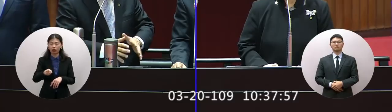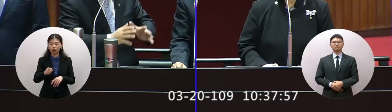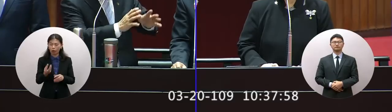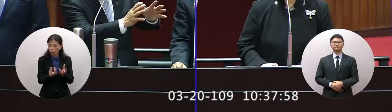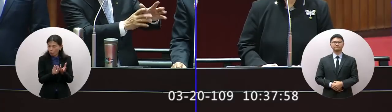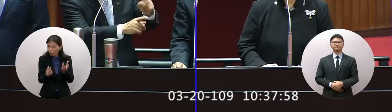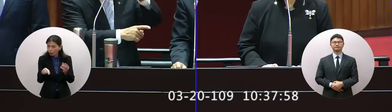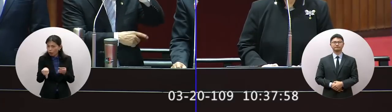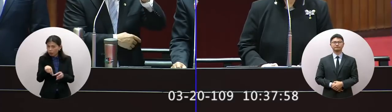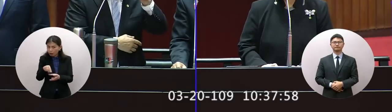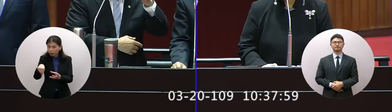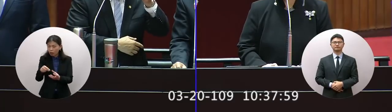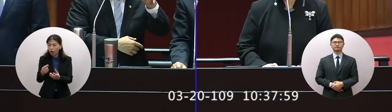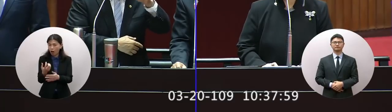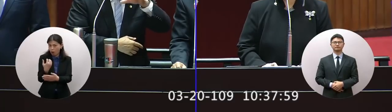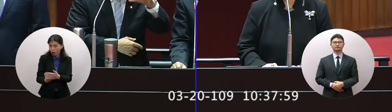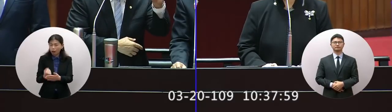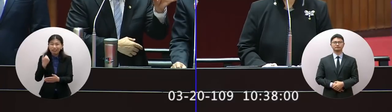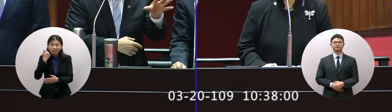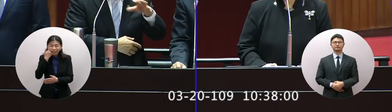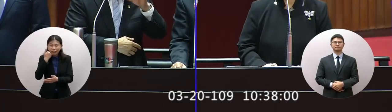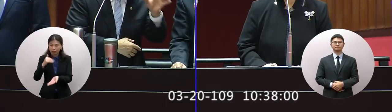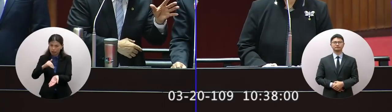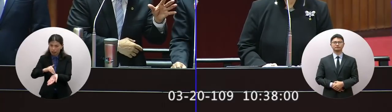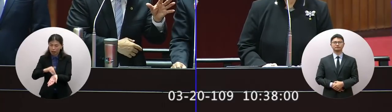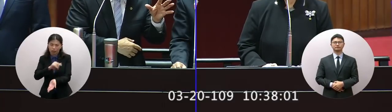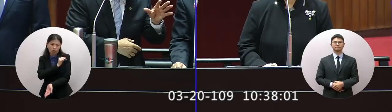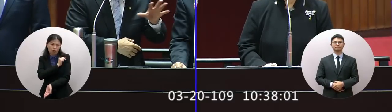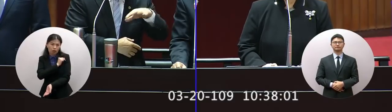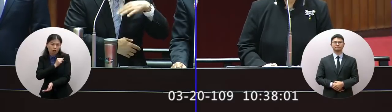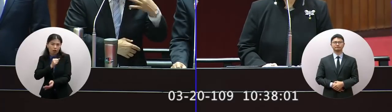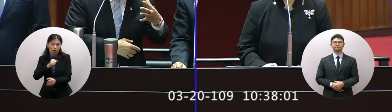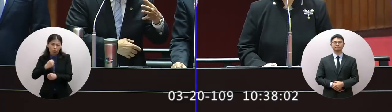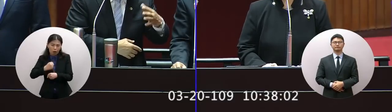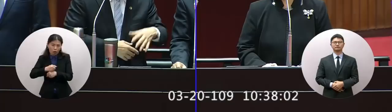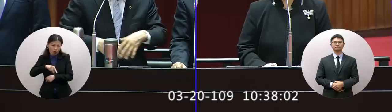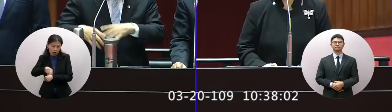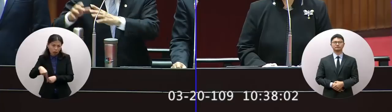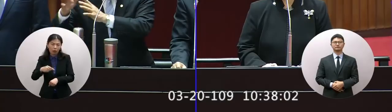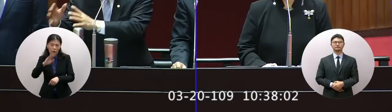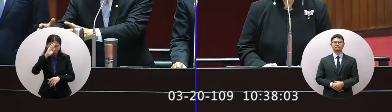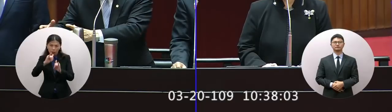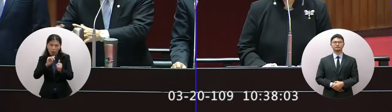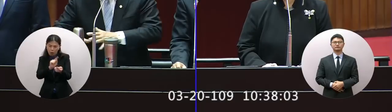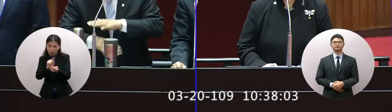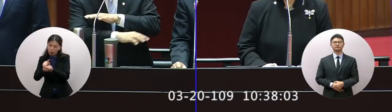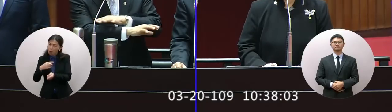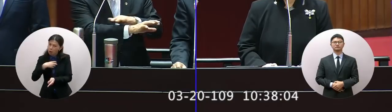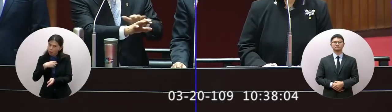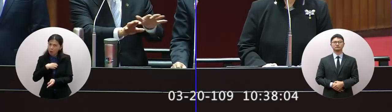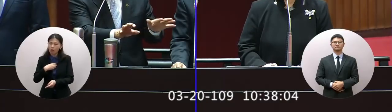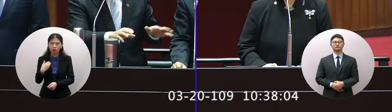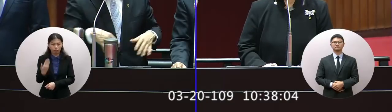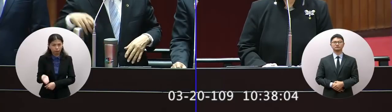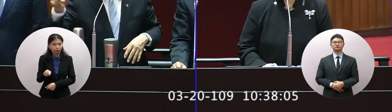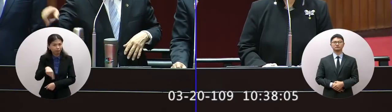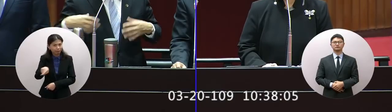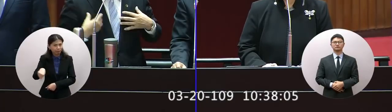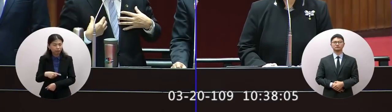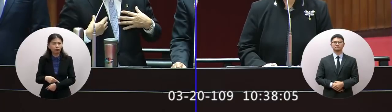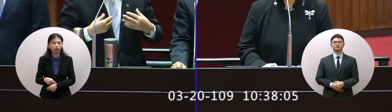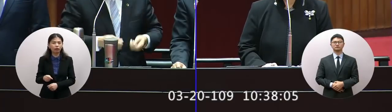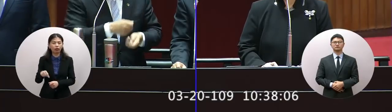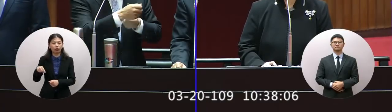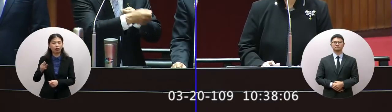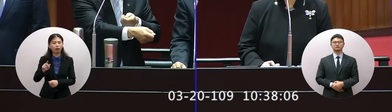一部分是讓我們的第一線醫療人員工作人員這我們讓他們都不用再